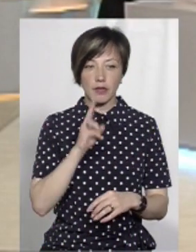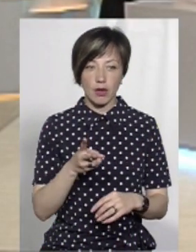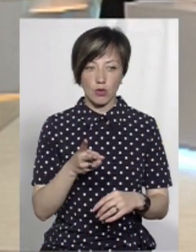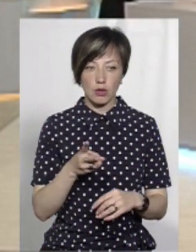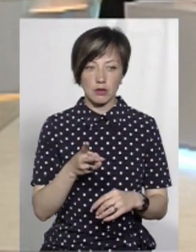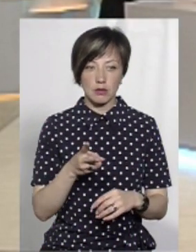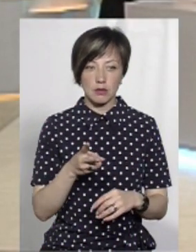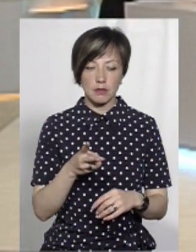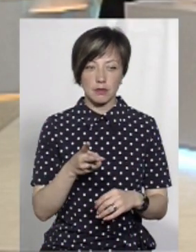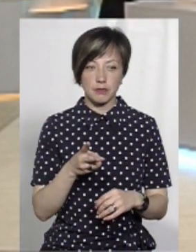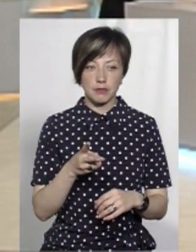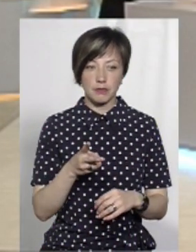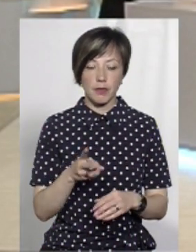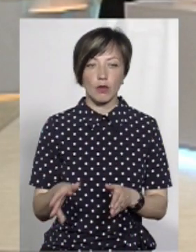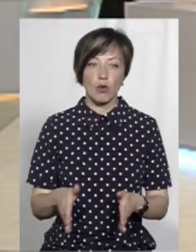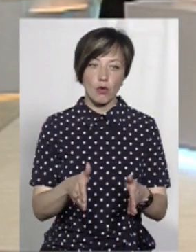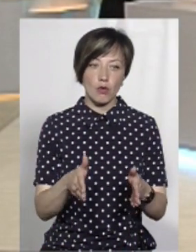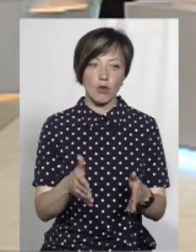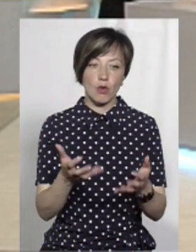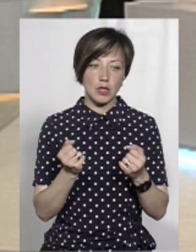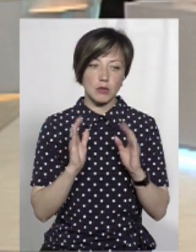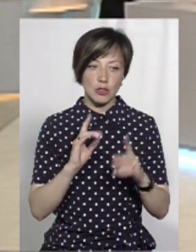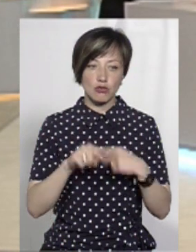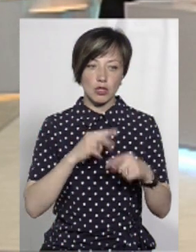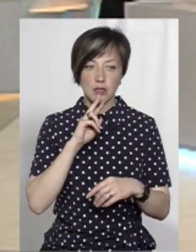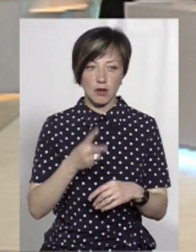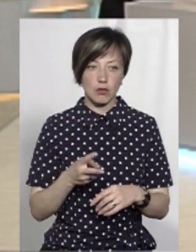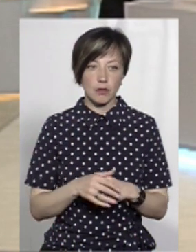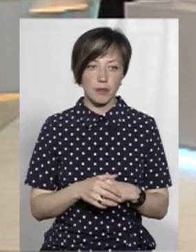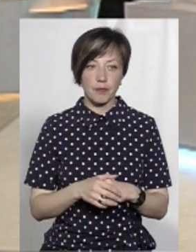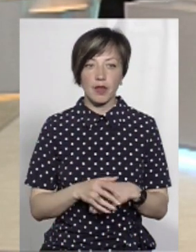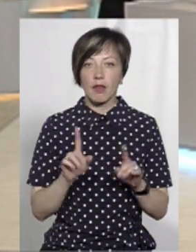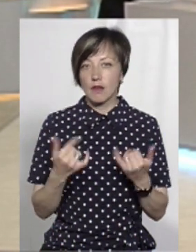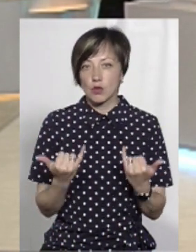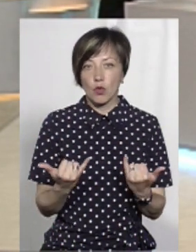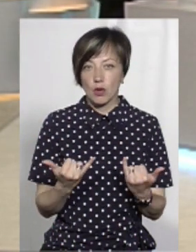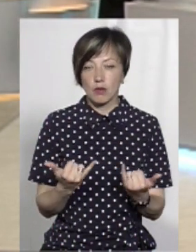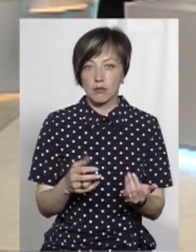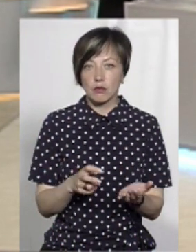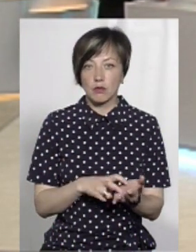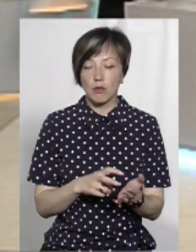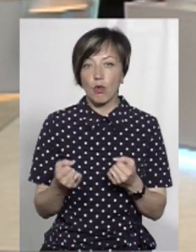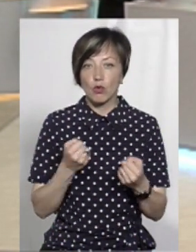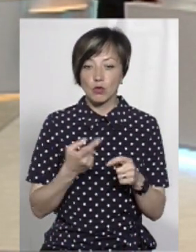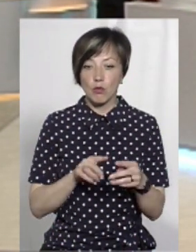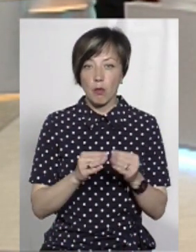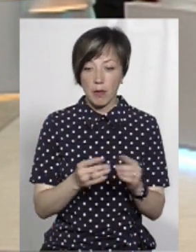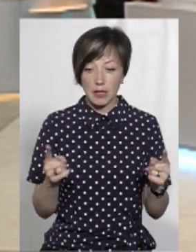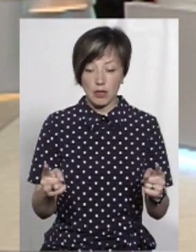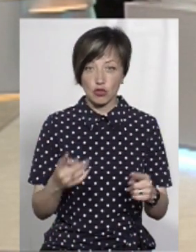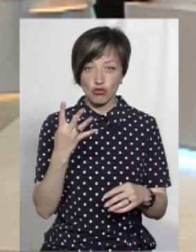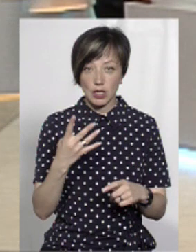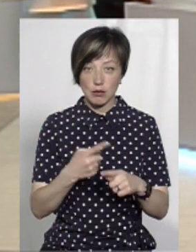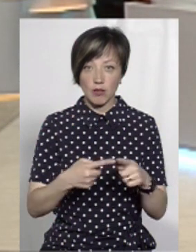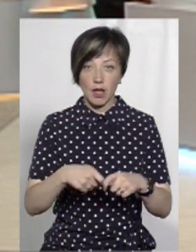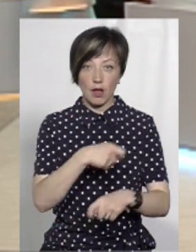два роки. Дорогу. Ми отримаємо тільки через два роки. Я ж кажу, я навіть сьогодні борюся, щоб хоча б у ту саму проблемну ділянту, 4